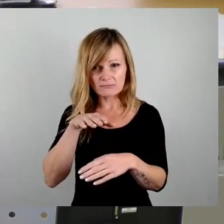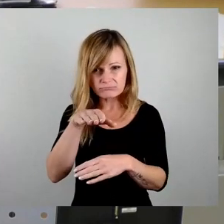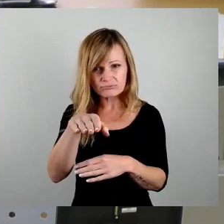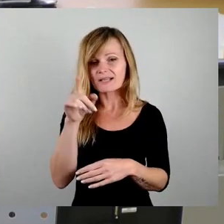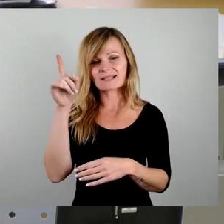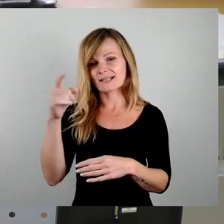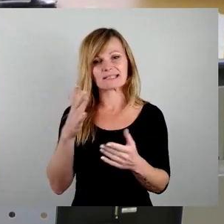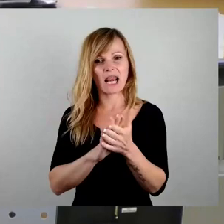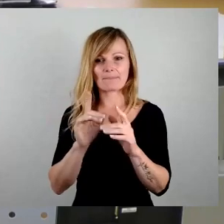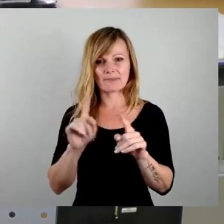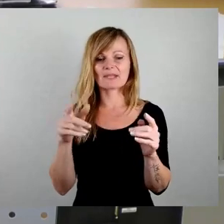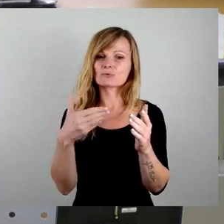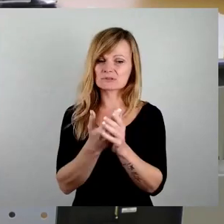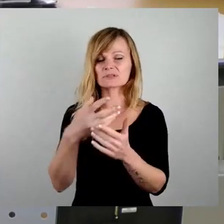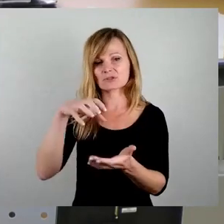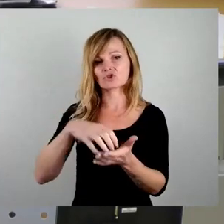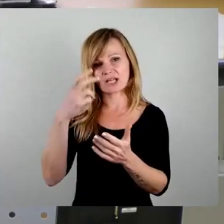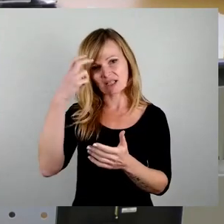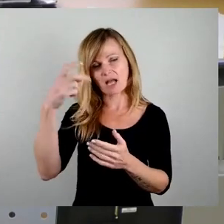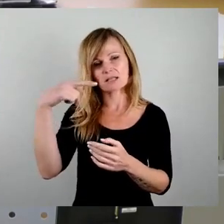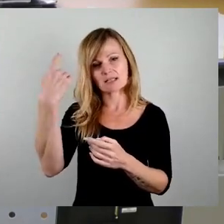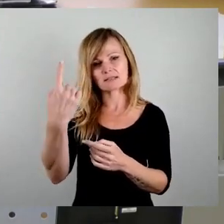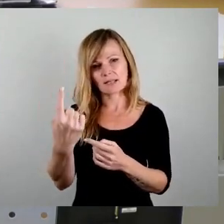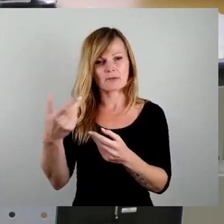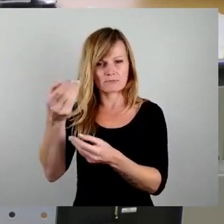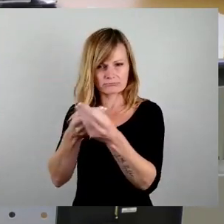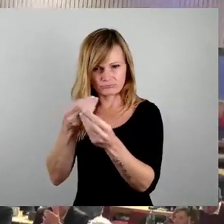der Stadtrat drüber reden kann. Mal lieber Martin Schulte-Wissemann. Danke.